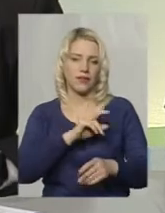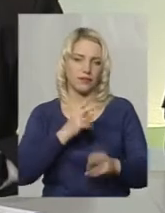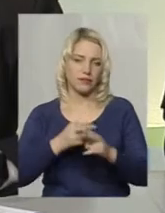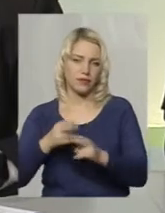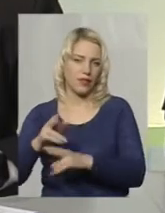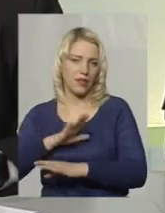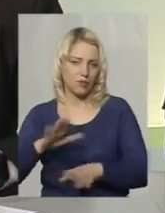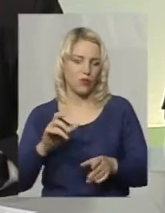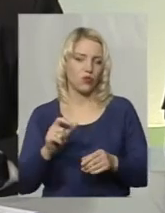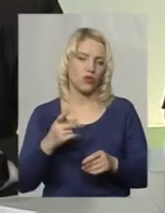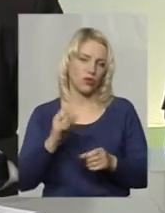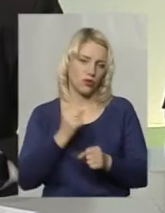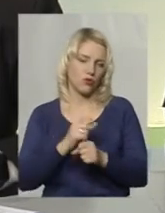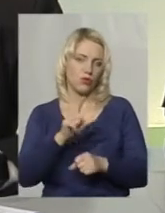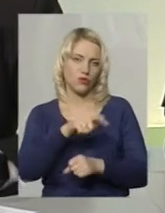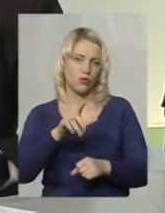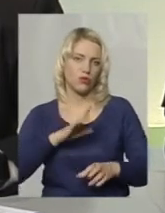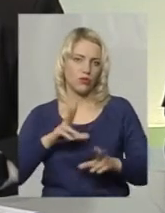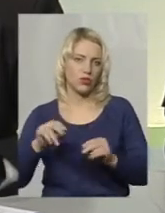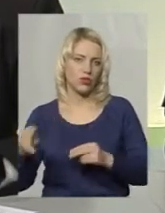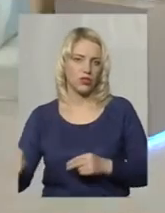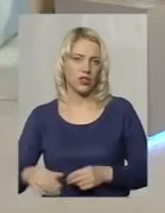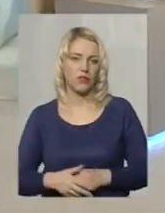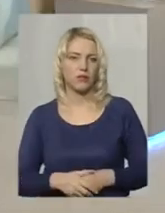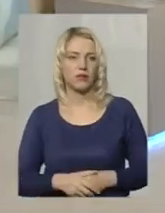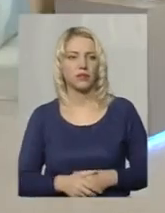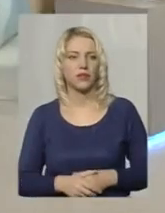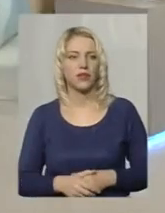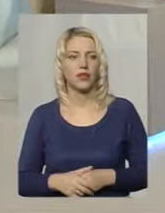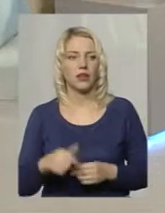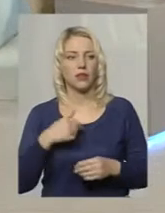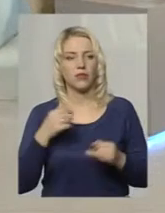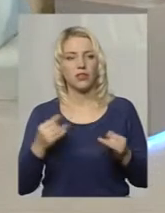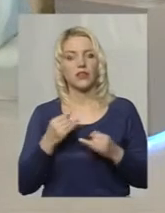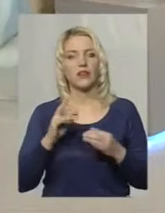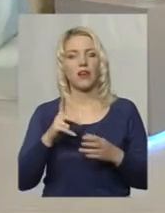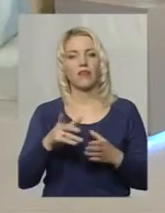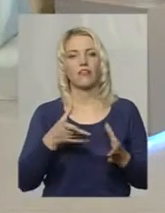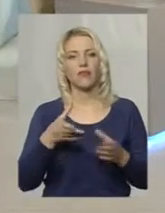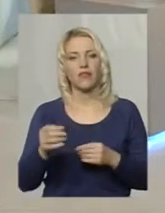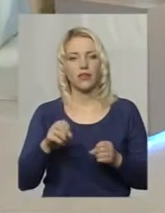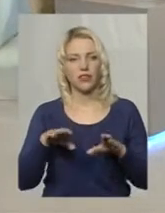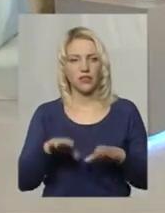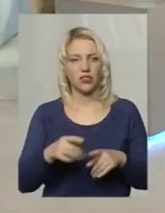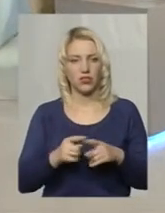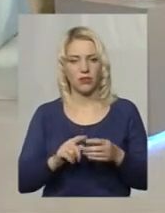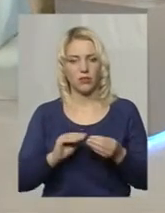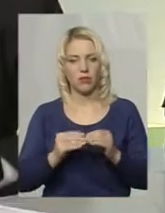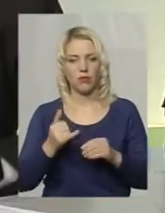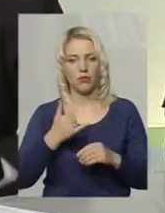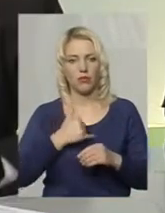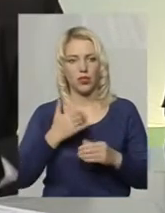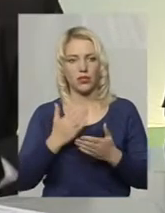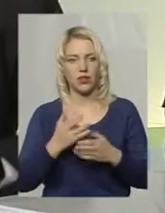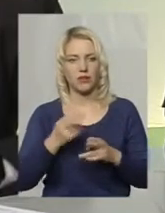до відповідальності, якщо можна повлияти на саме проблему. А от цікаво, яким чином ви впливаєте на вирішення цієї проблеми? Перш за все, у нас є відділ